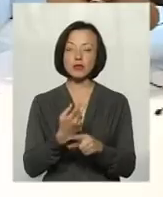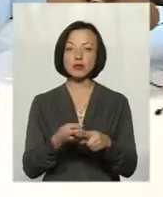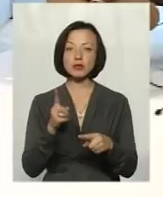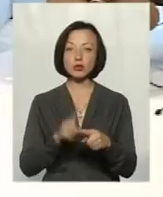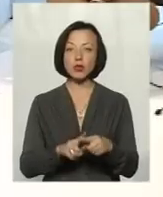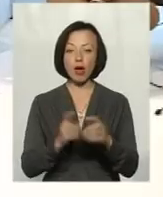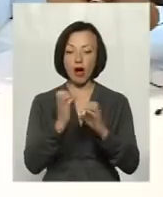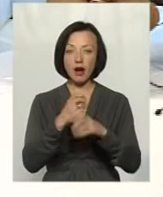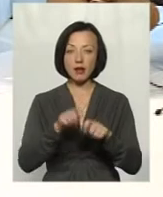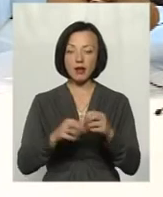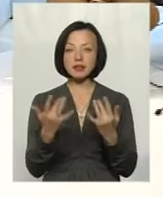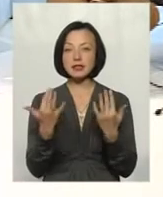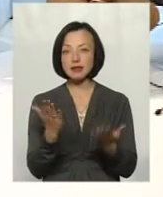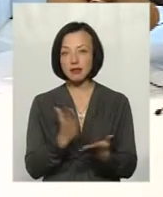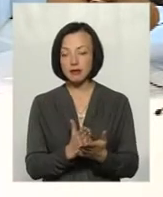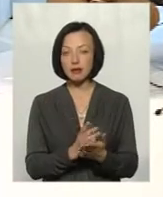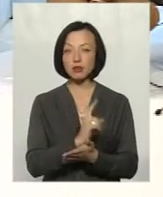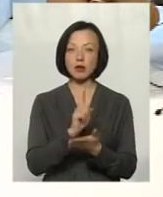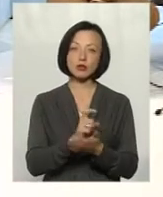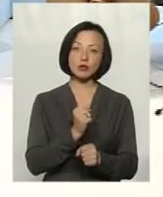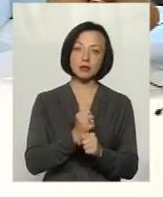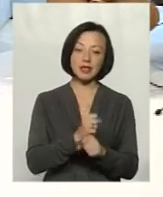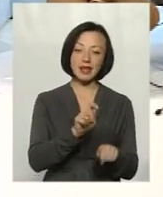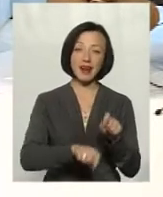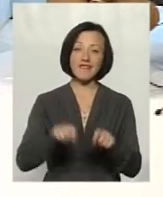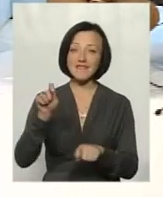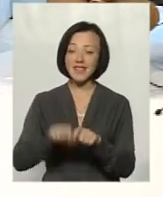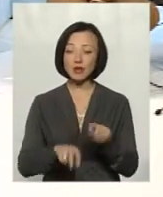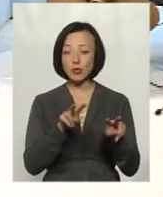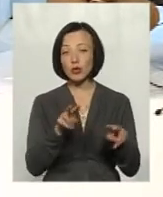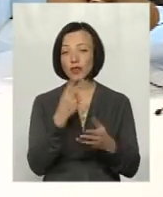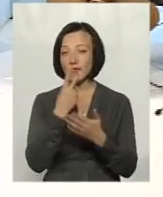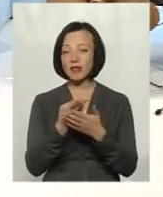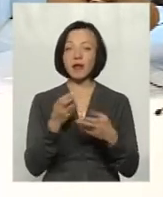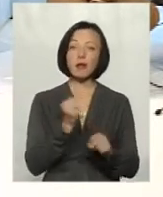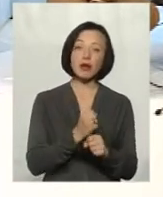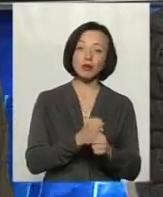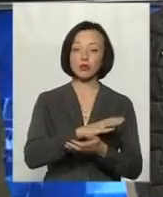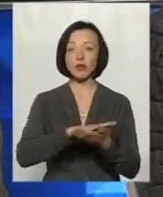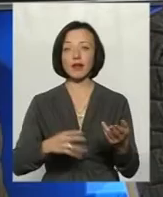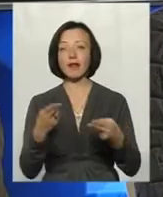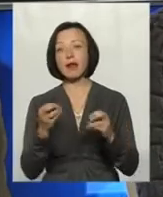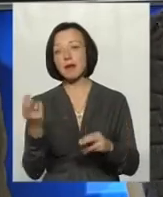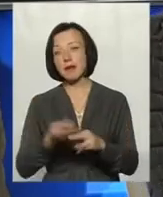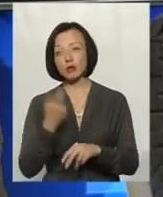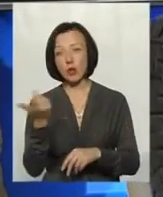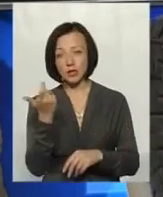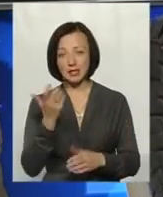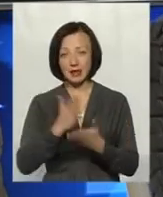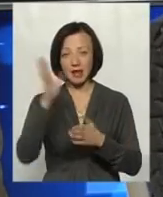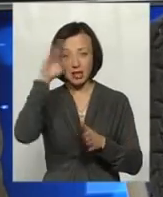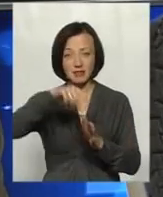аналіз, скільки їх є? Хто має зробити ту ревізію і подивитися, де діють, де не діють, де безхозні в нас вони є?